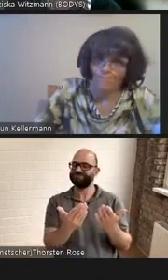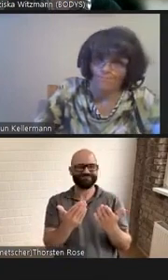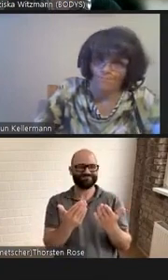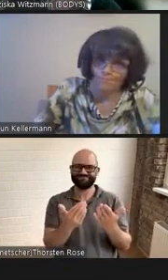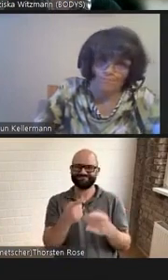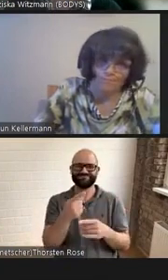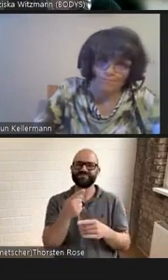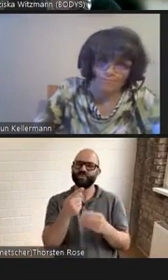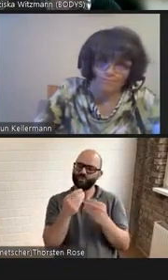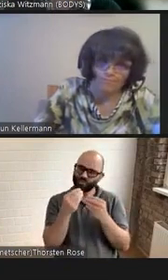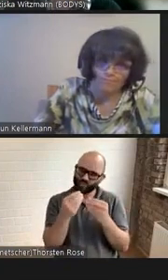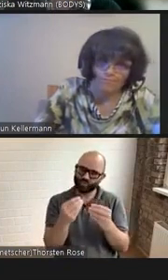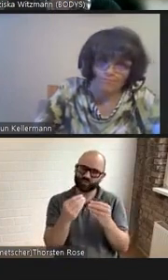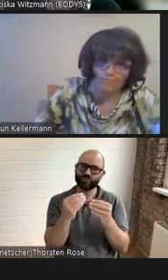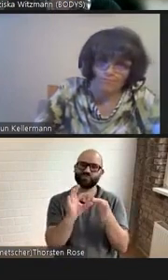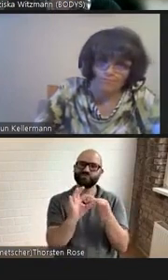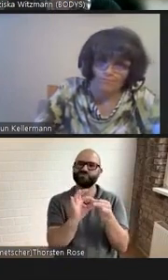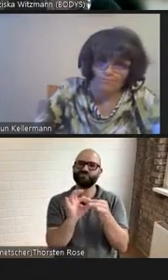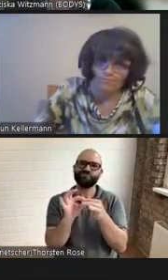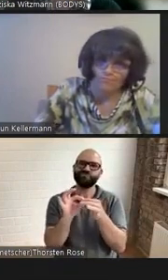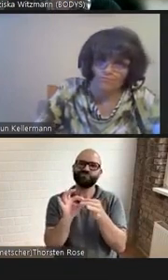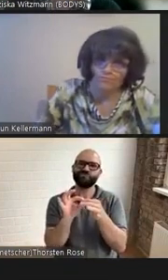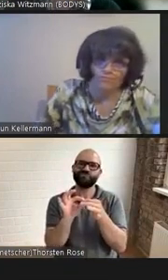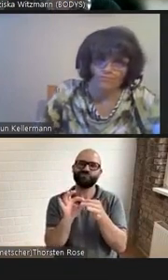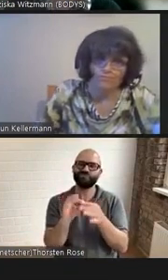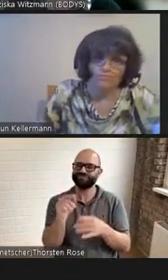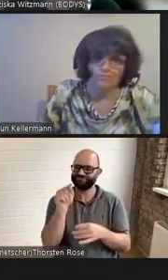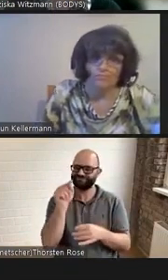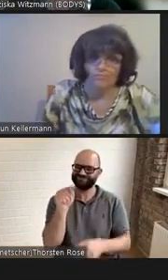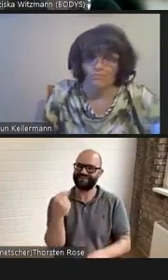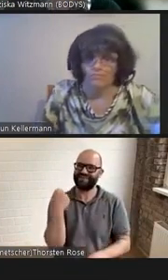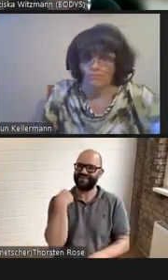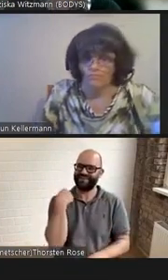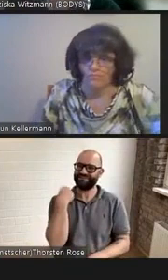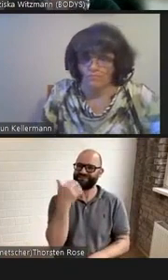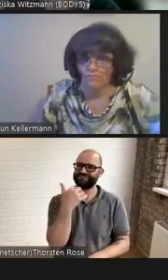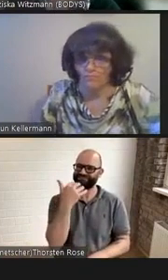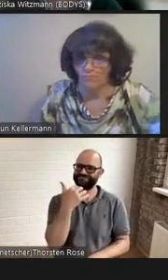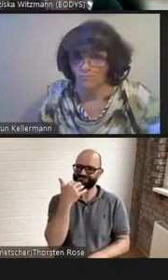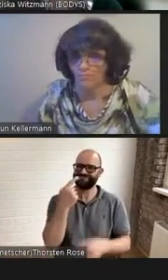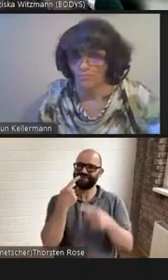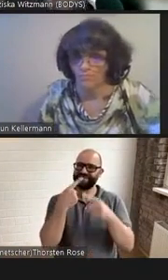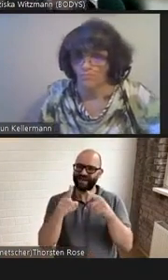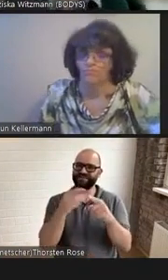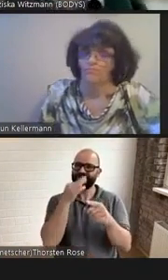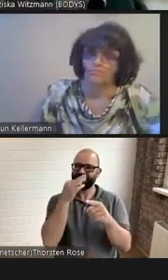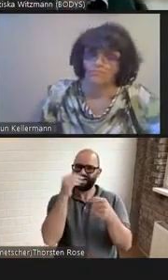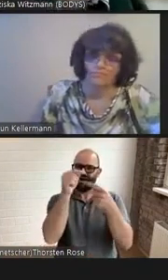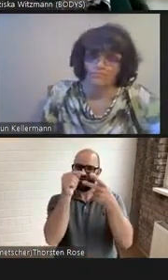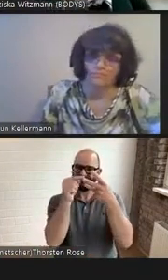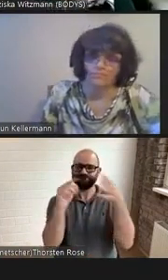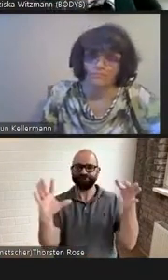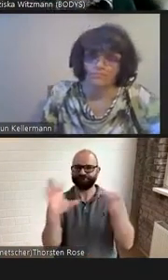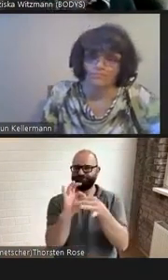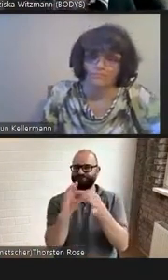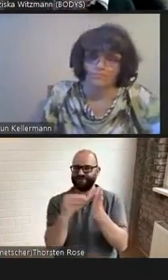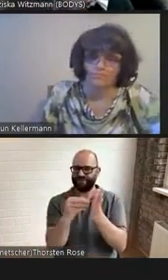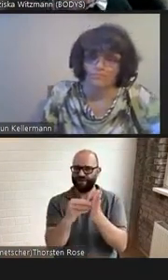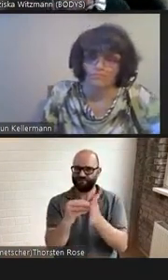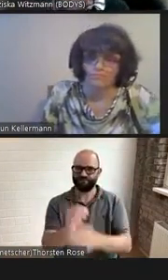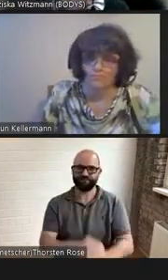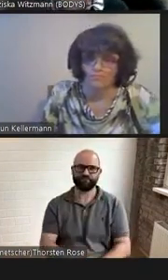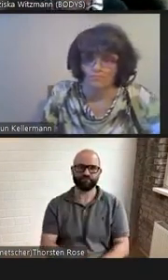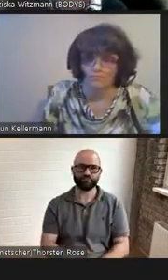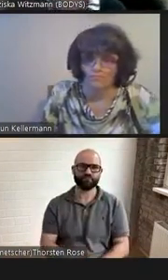verbunden mit den eben genannten anderen Fragen. Also das ist